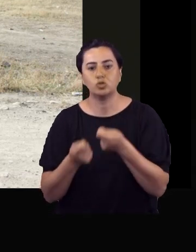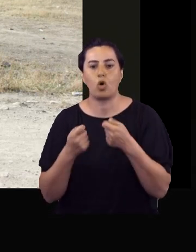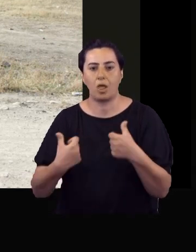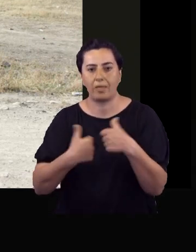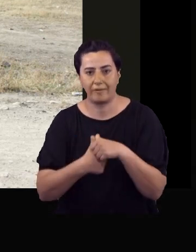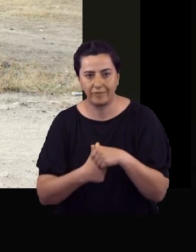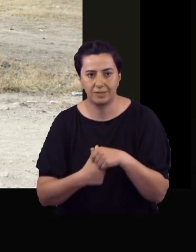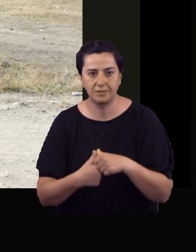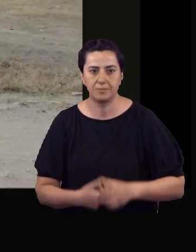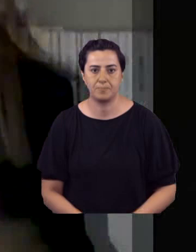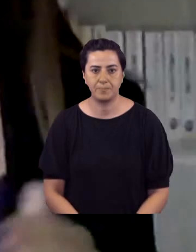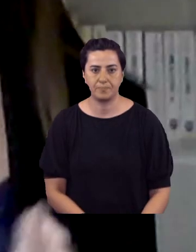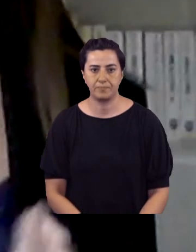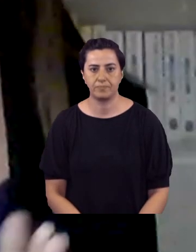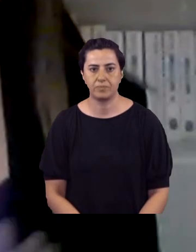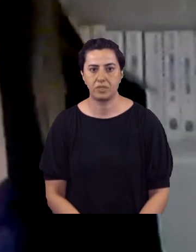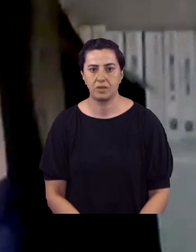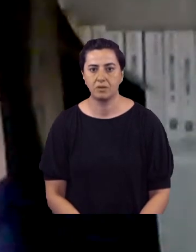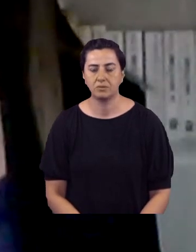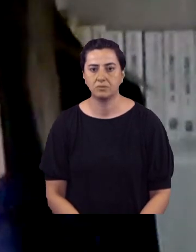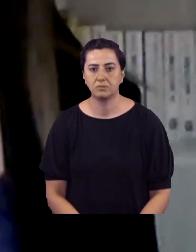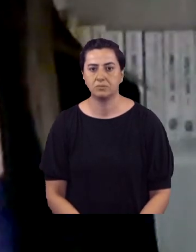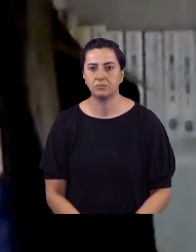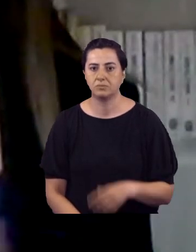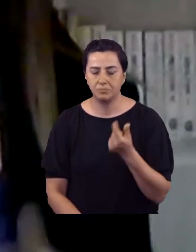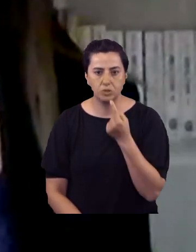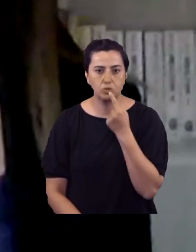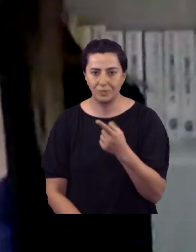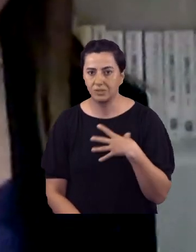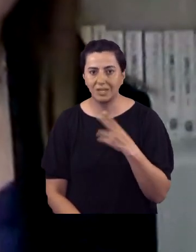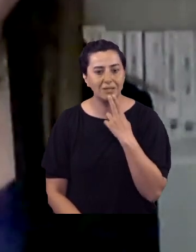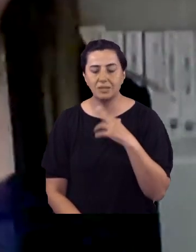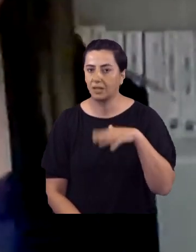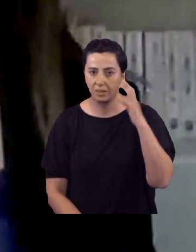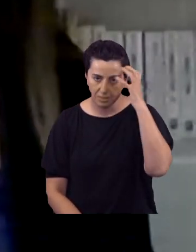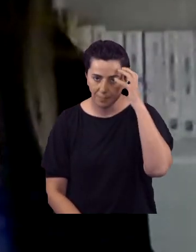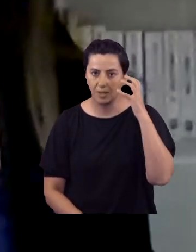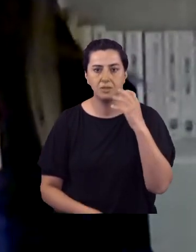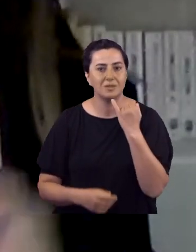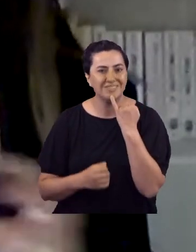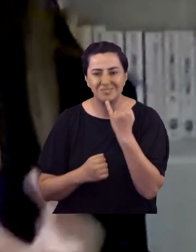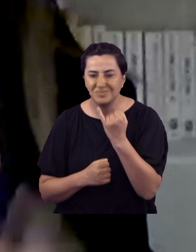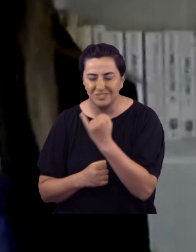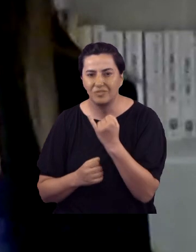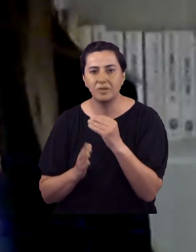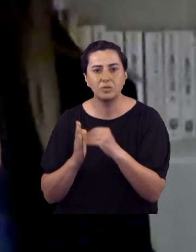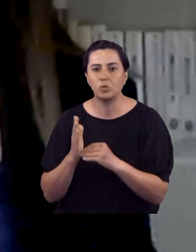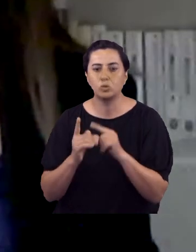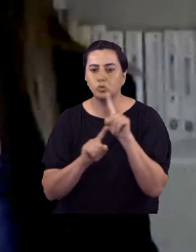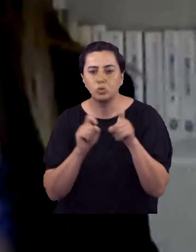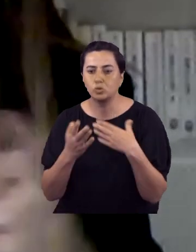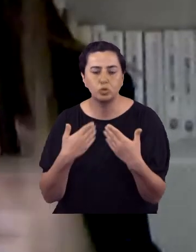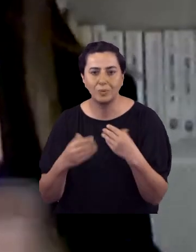şunu da anlatmak istiyorum, kadınlar en çok temel hane ziyaretleri formumuzda